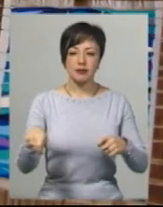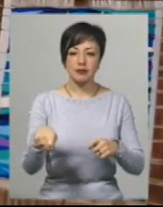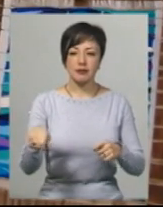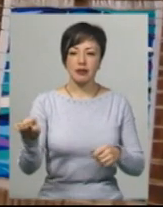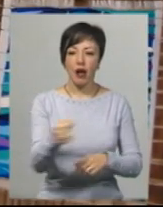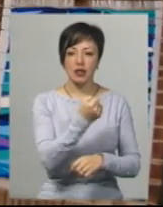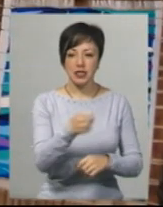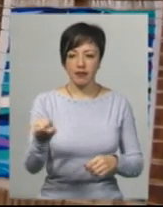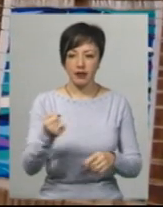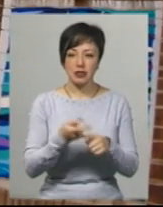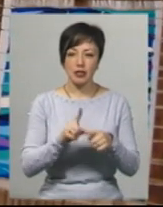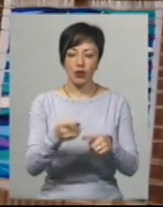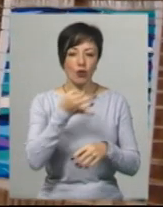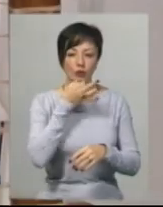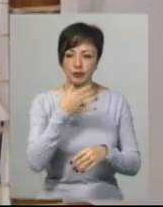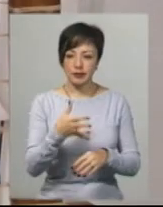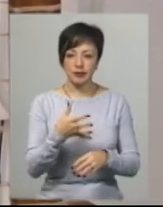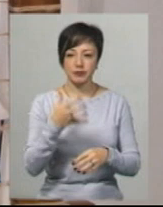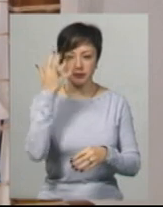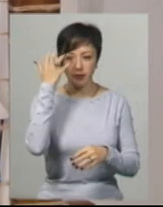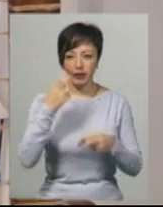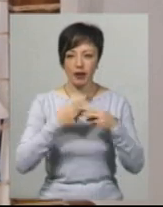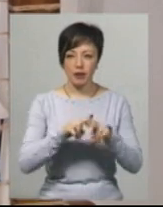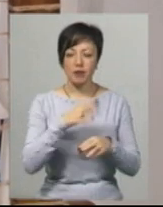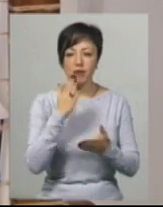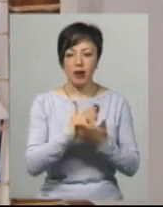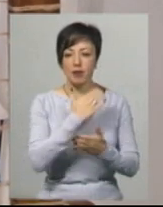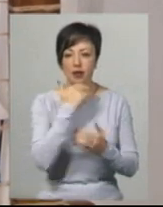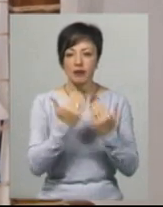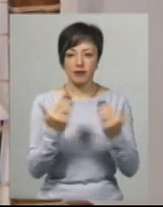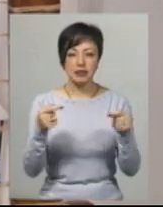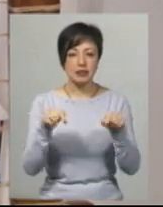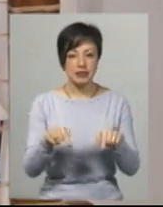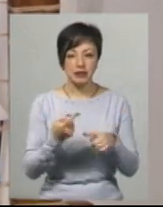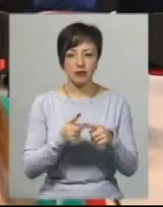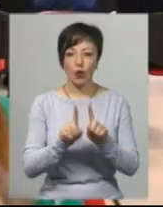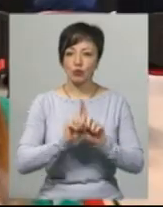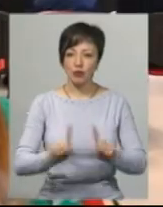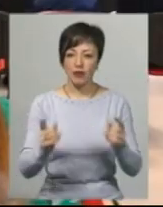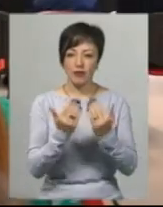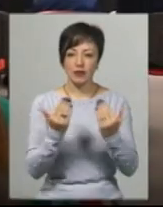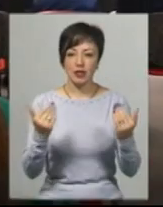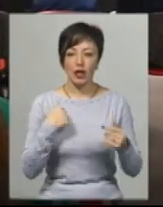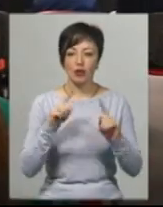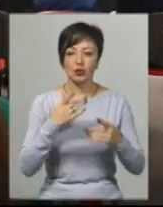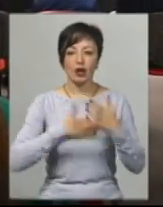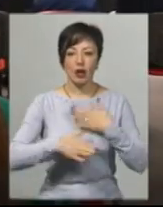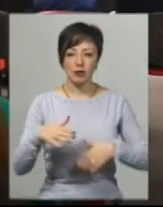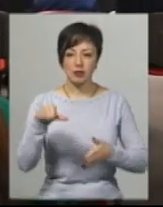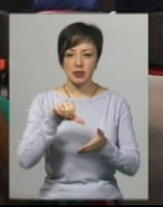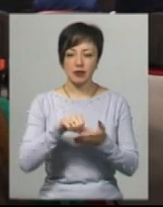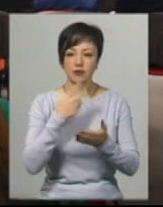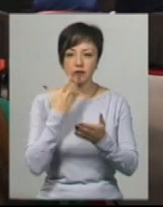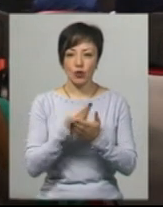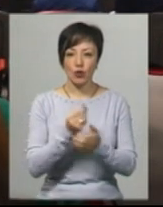Художниця каже, це її улюблена техніка. Говорить, мала до цього чимало виставок. Ця виставка для неї особлива. Я дуже рада сьогодні представити свою